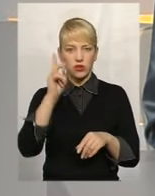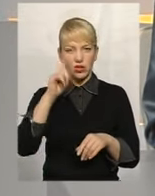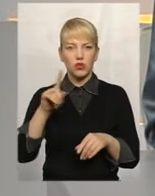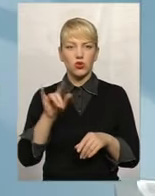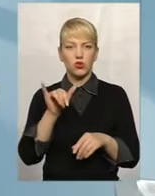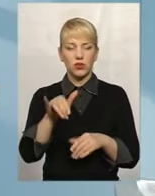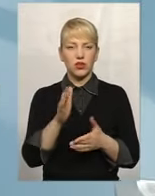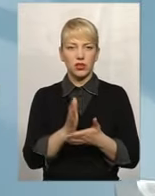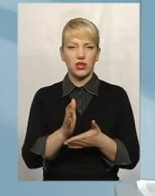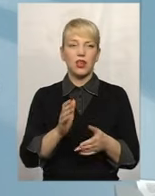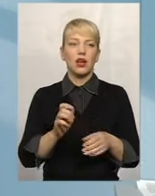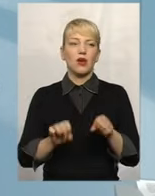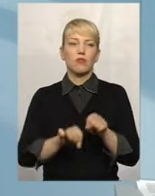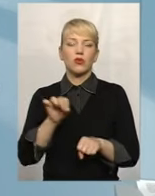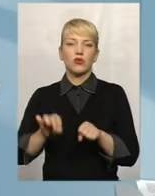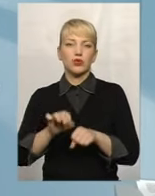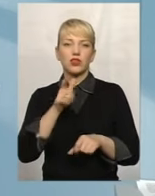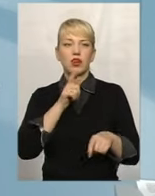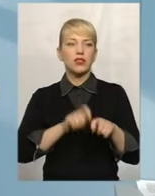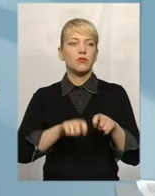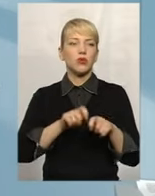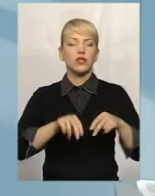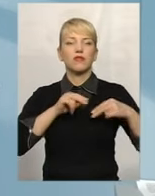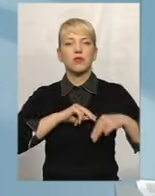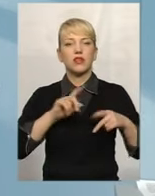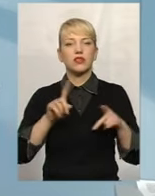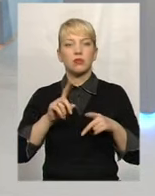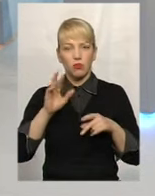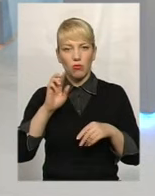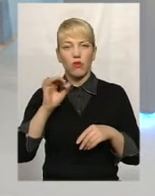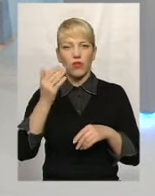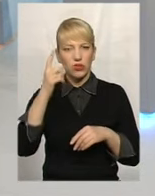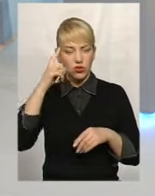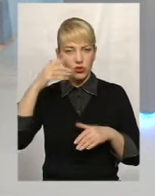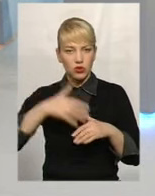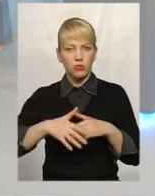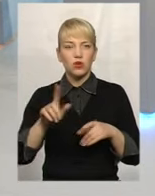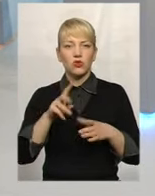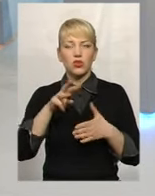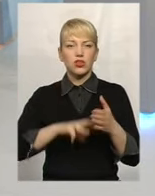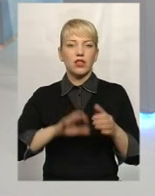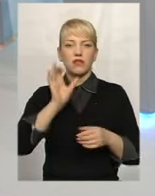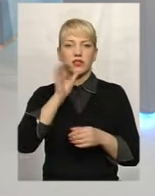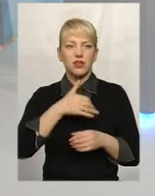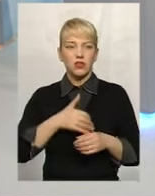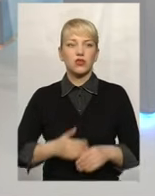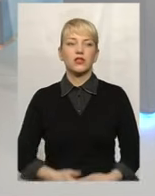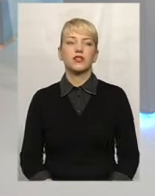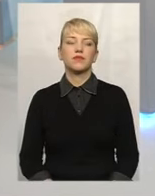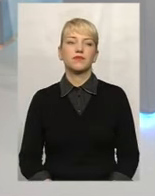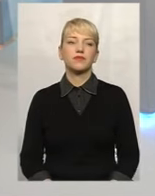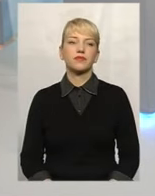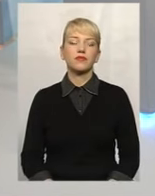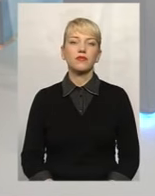інспекторів з праці. Для того, ви, ну, вони ж розуміють, штрафи досить серйозні. Так, ну,